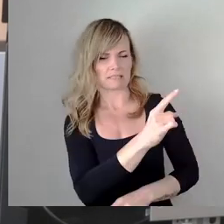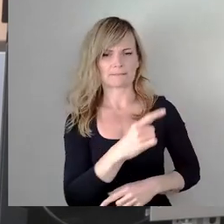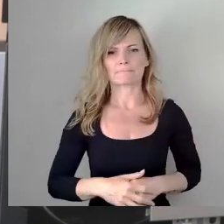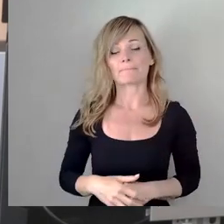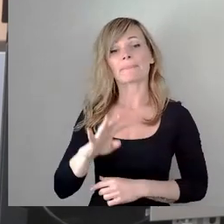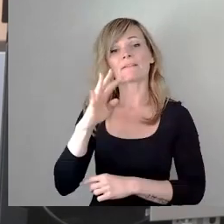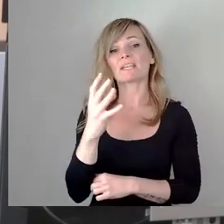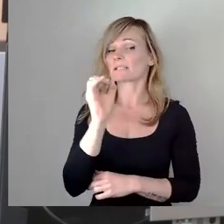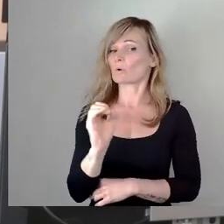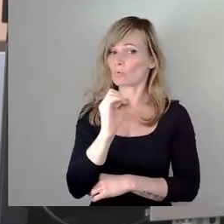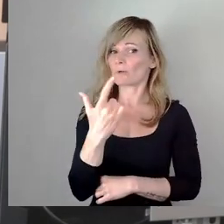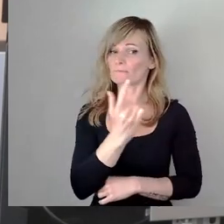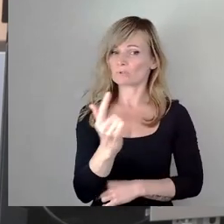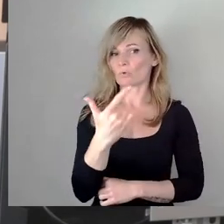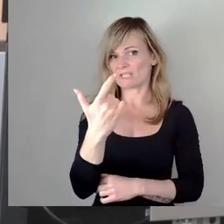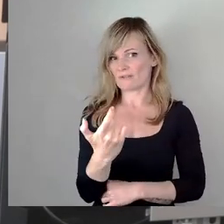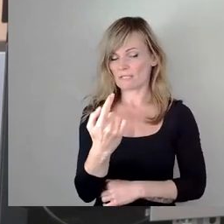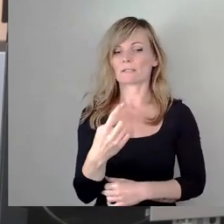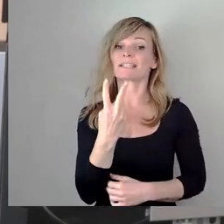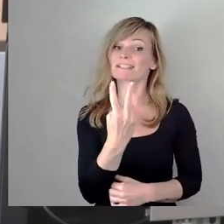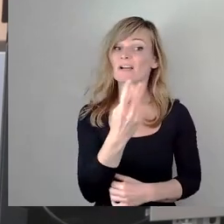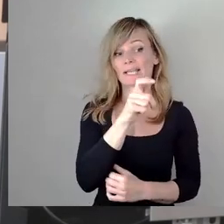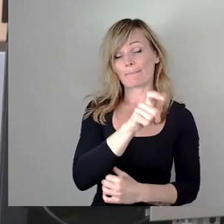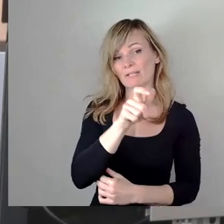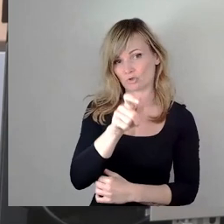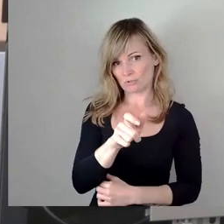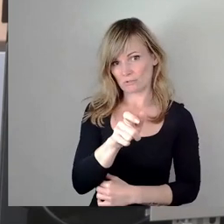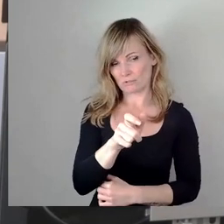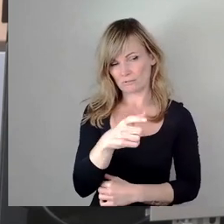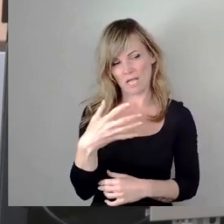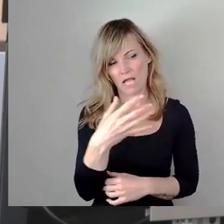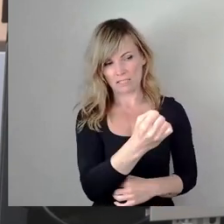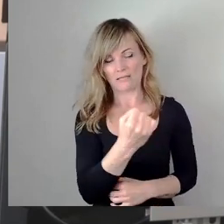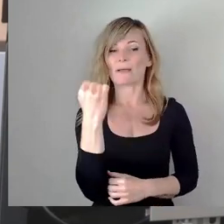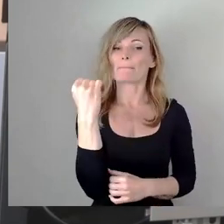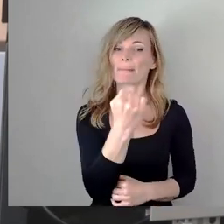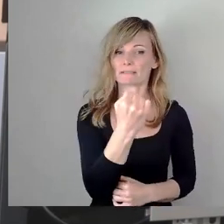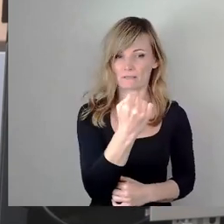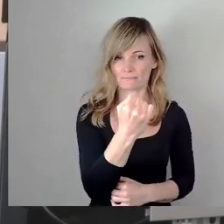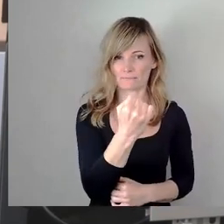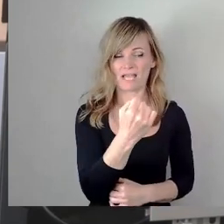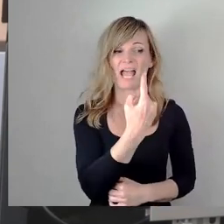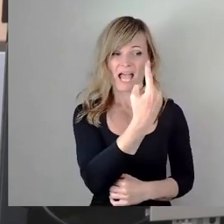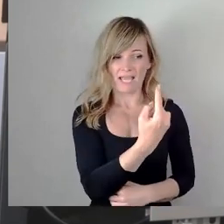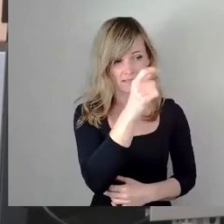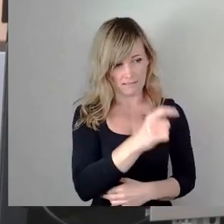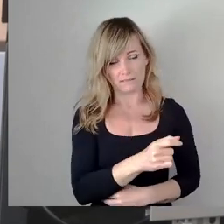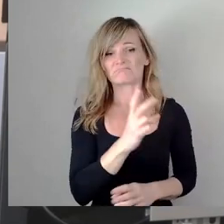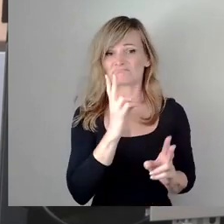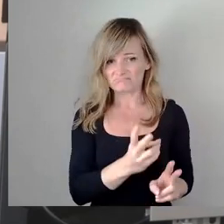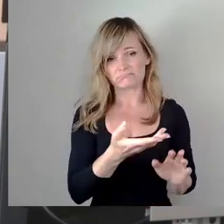2020 wurden zwei Menschen mit einem Messer attackiert. Einer der beiden verlor dabei sein Leben.